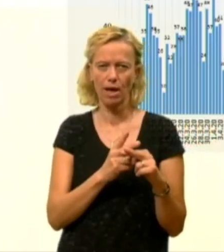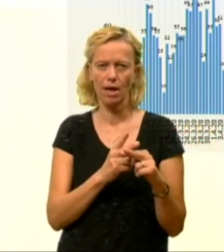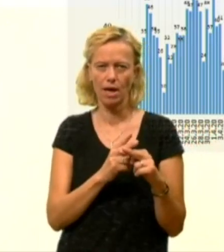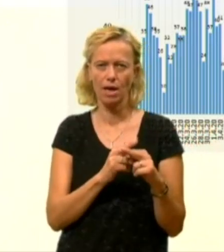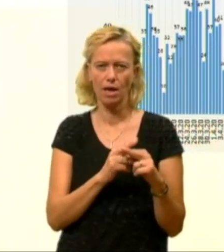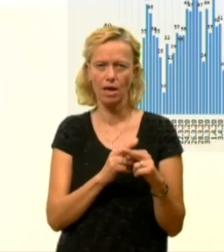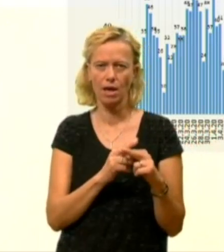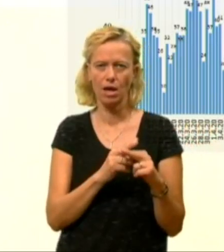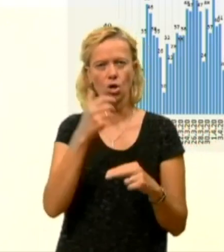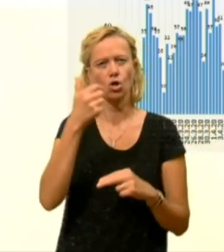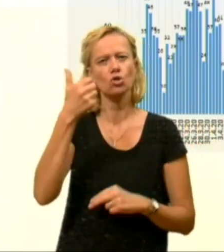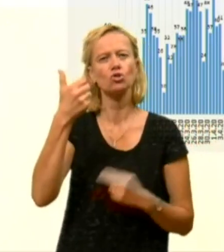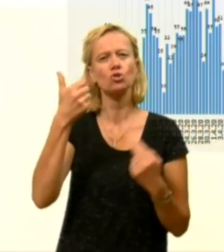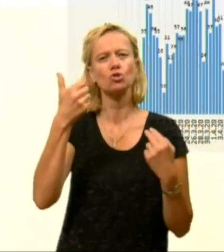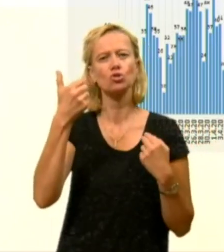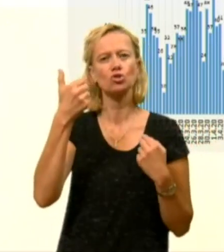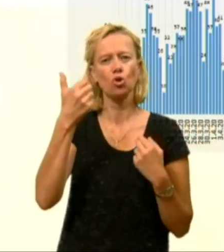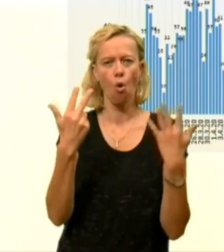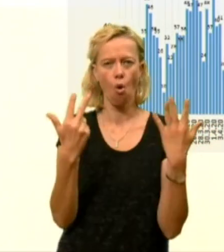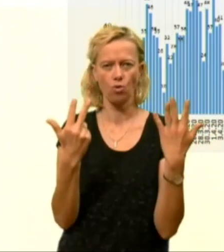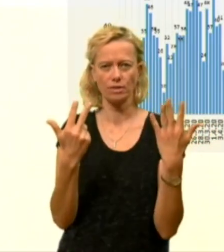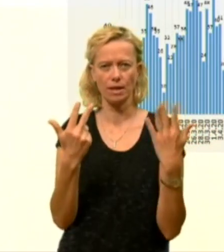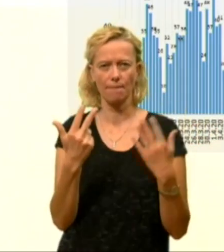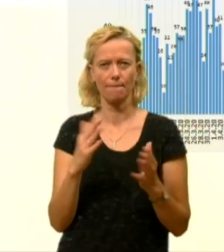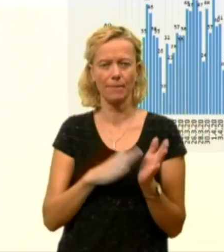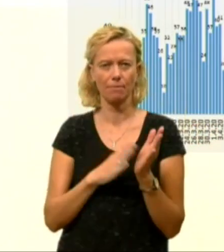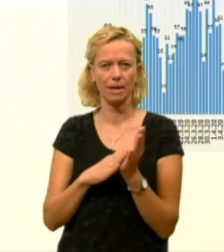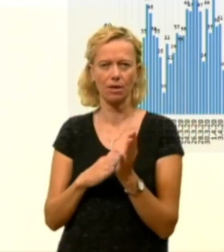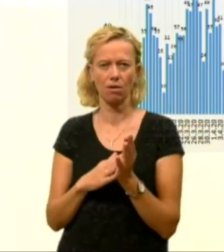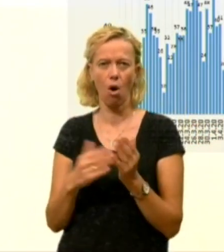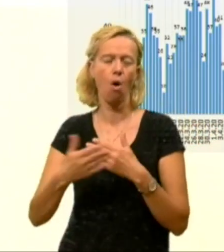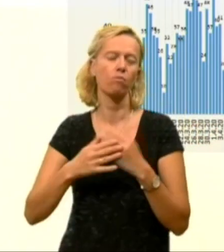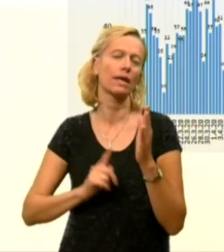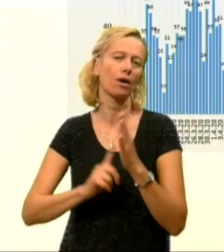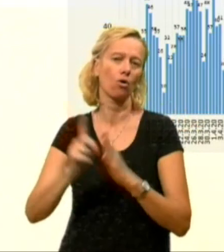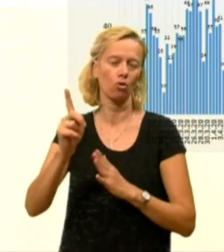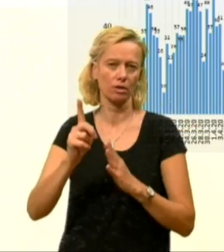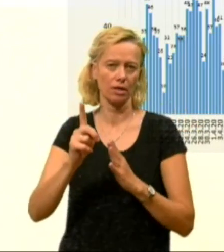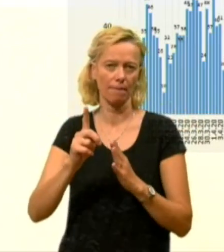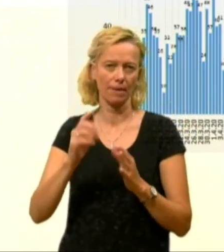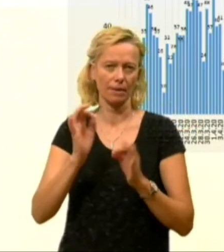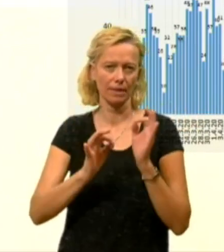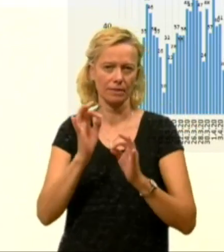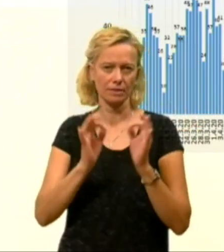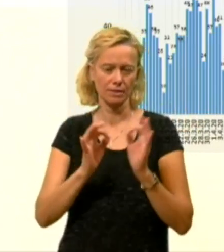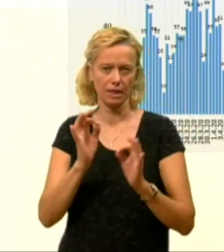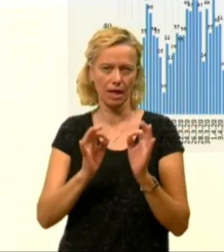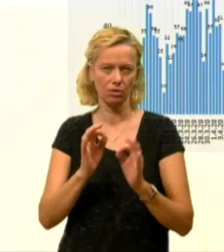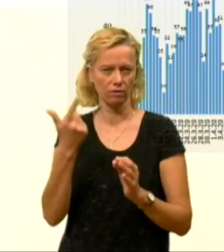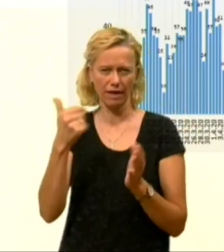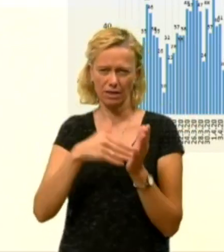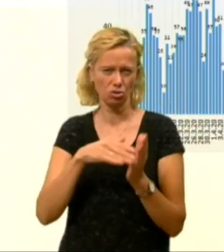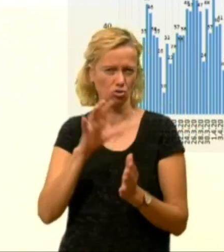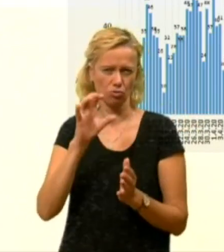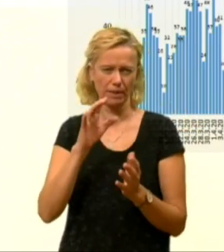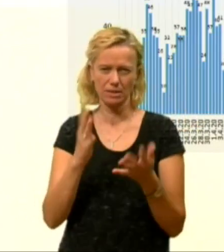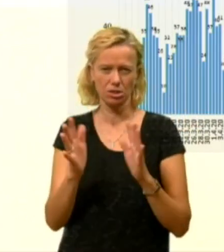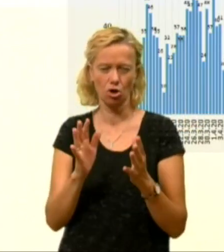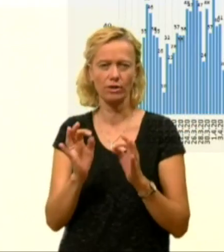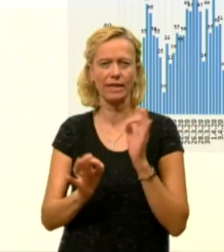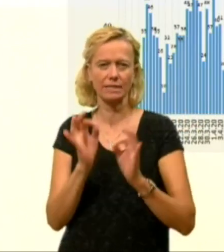sedaj, 108 premirov, ob kljub temu rekordnem testiranju, skoraj 2800 testov. To je dobra novica